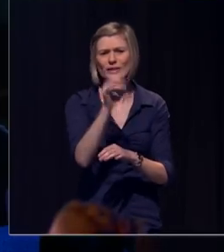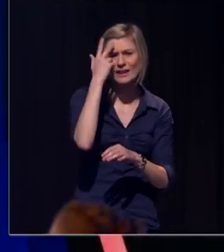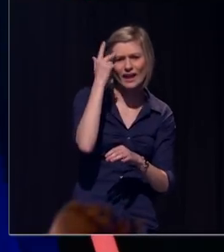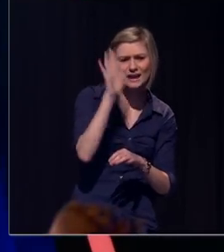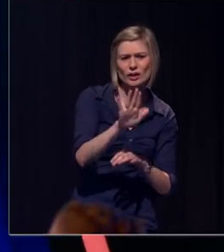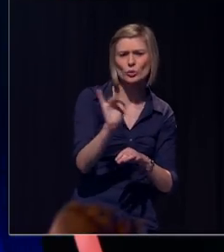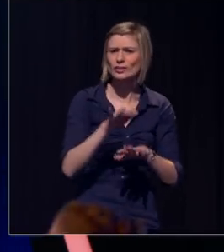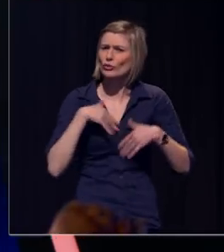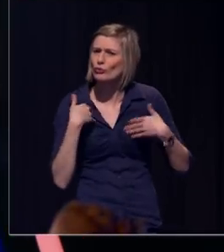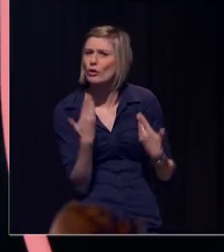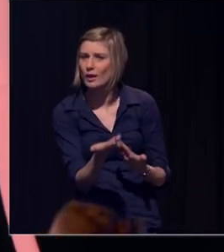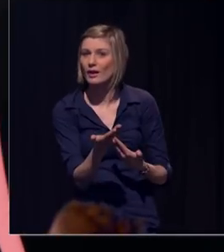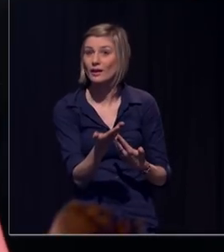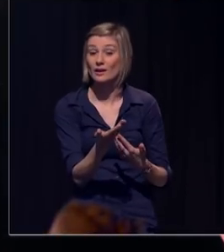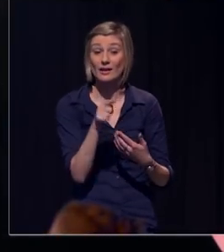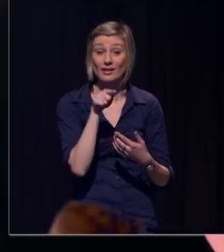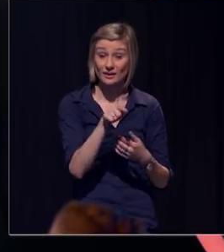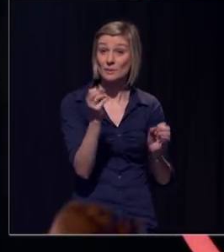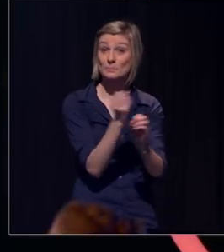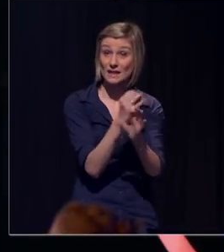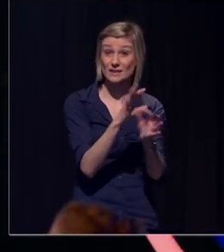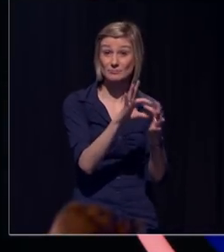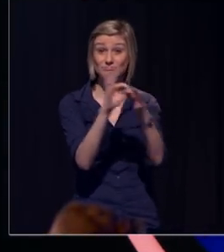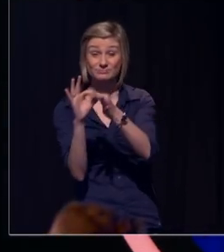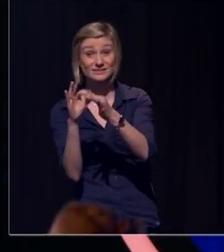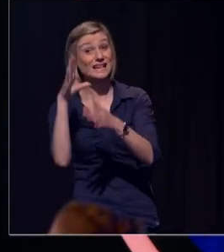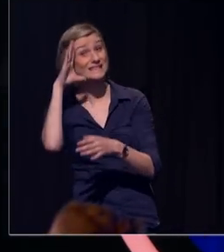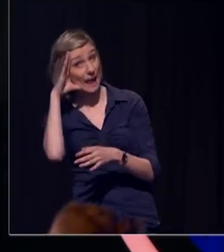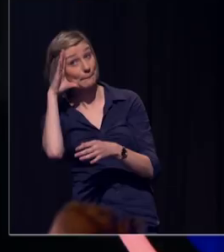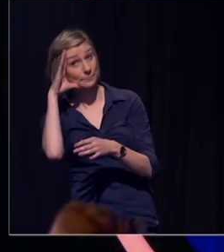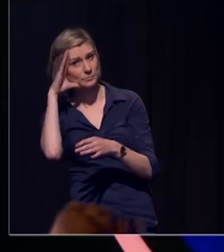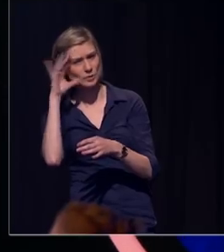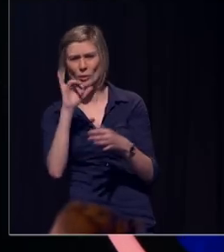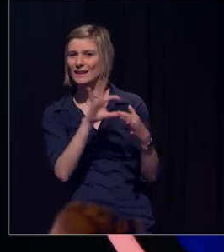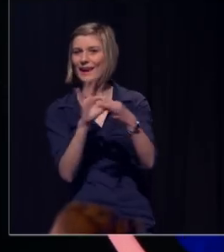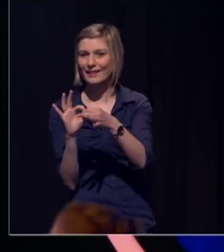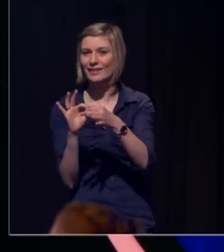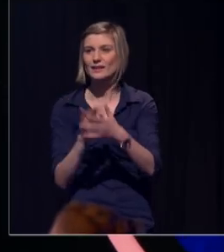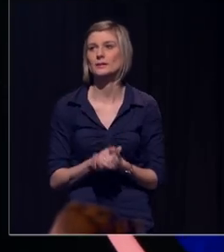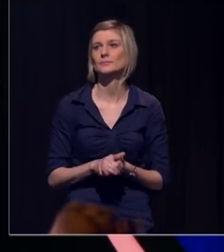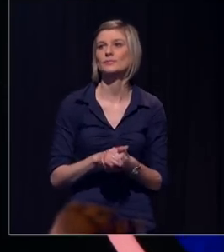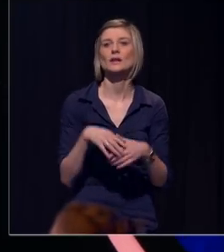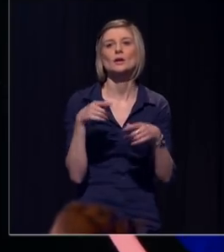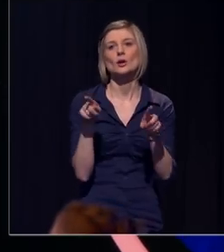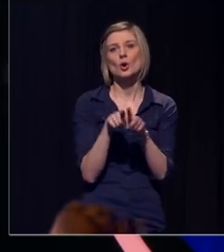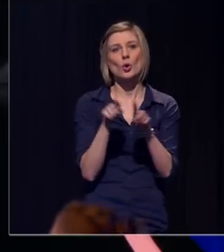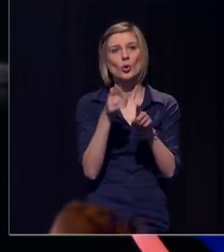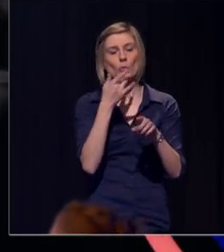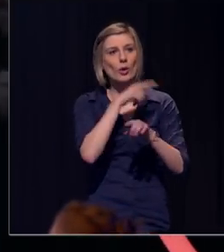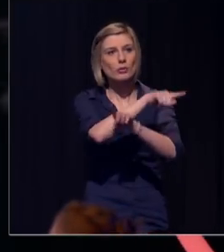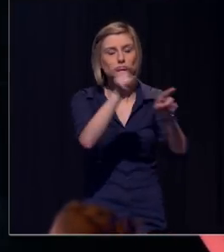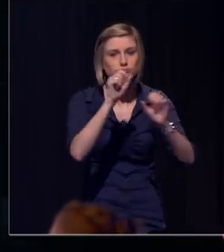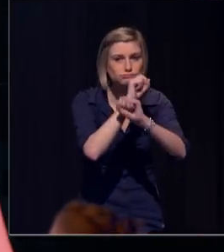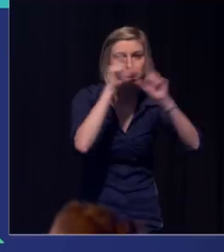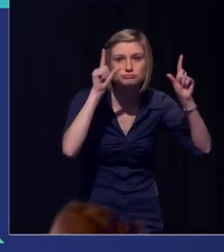oproept en hoe dat gelinkt wordt aan hun slaapgedrag. Even een wake-up call. Toepasselijke metafoor voor dit topic. Jongeren